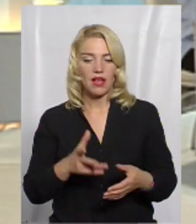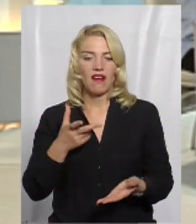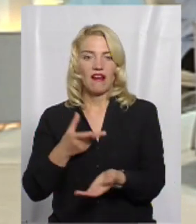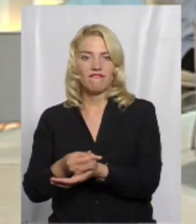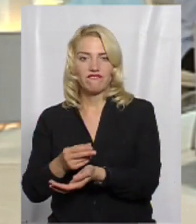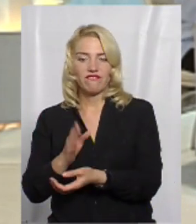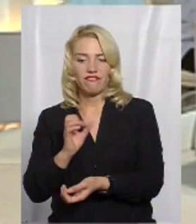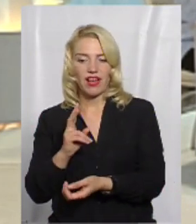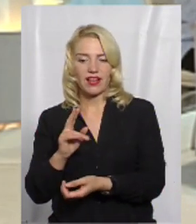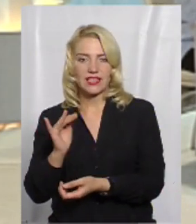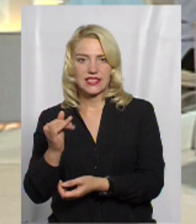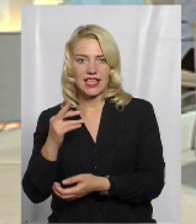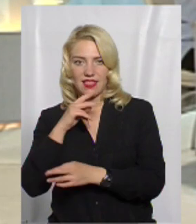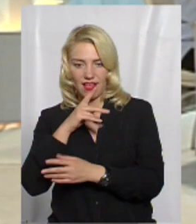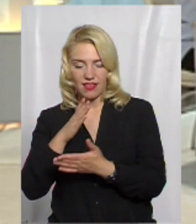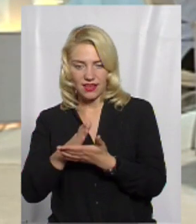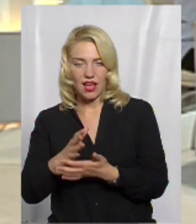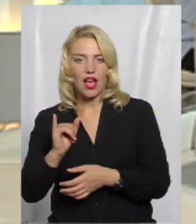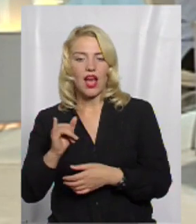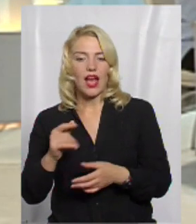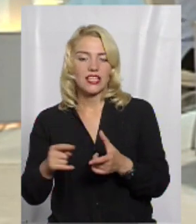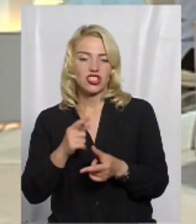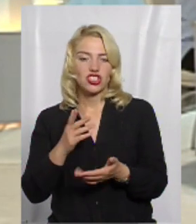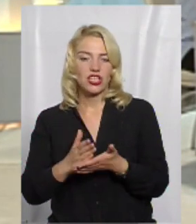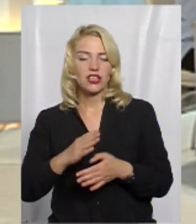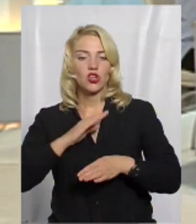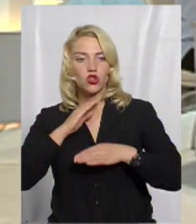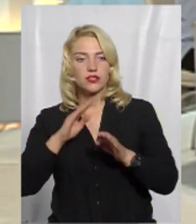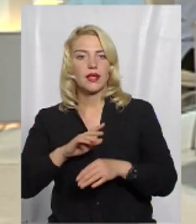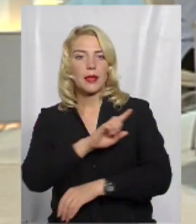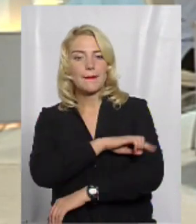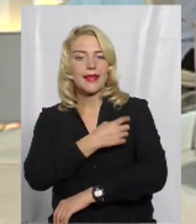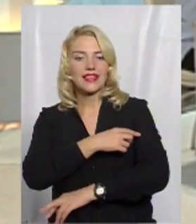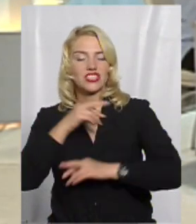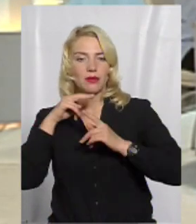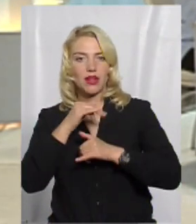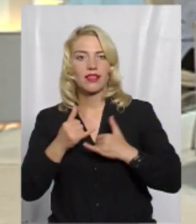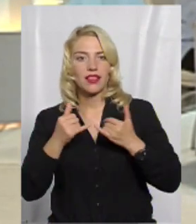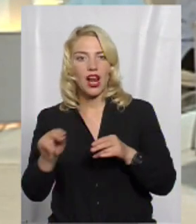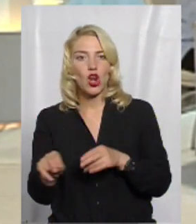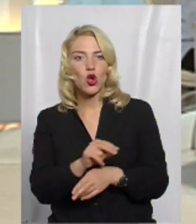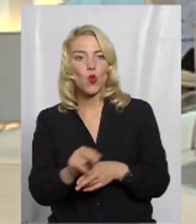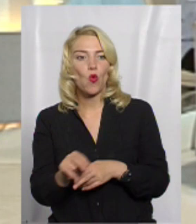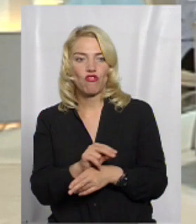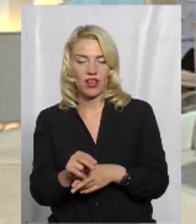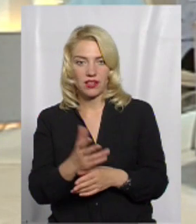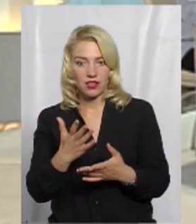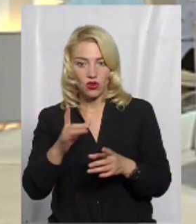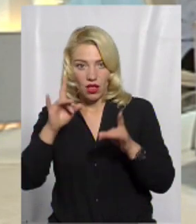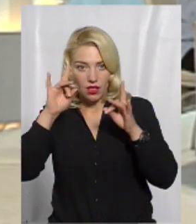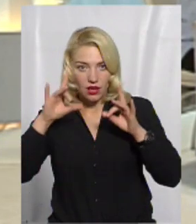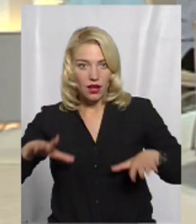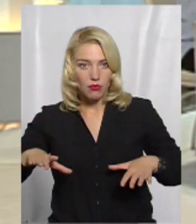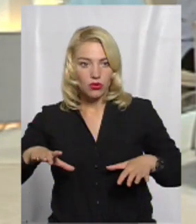є, чи є достатньо медичних препаратів для лікування, якщо раптом?